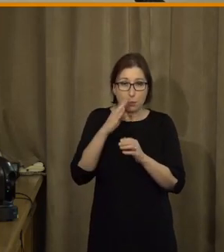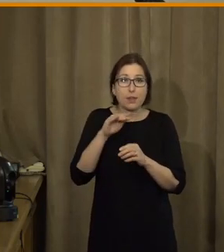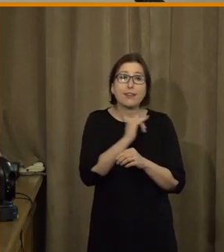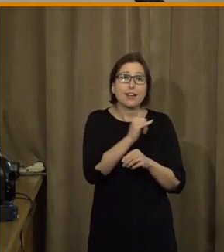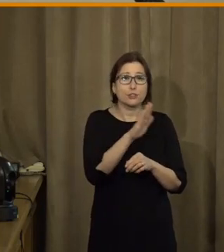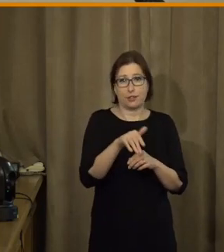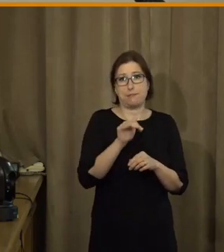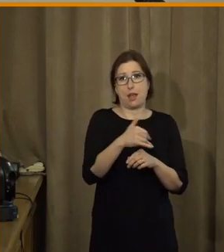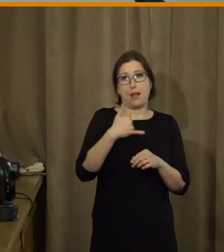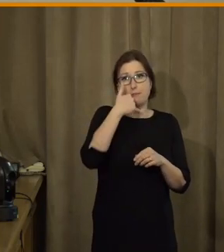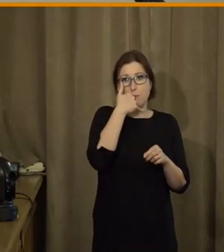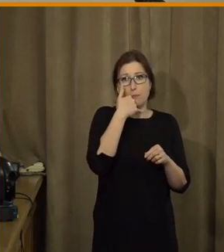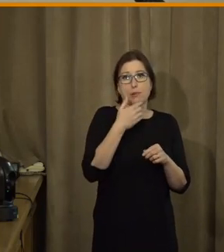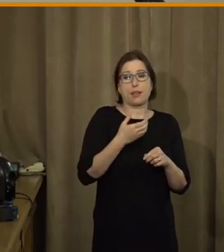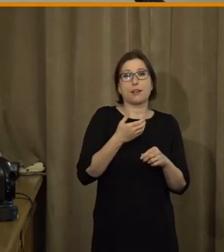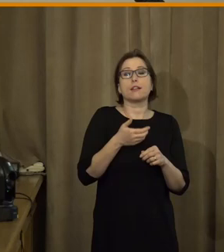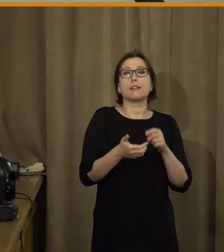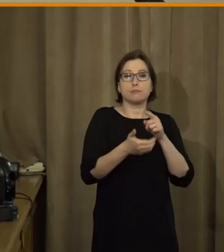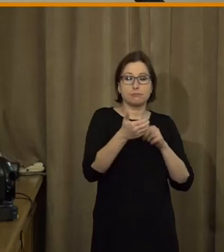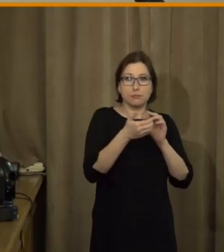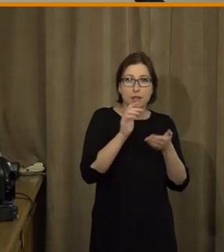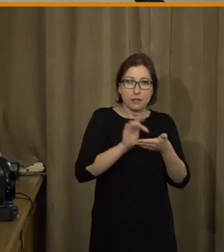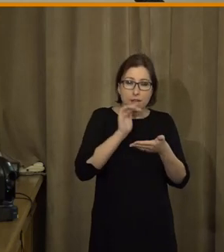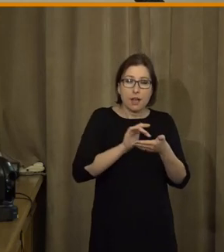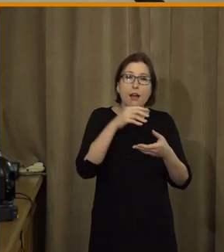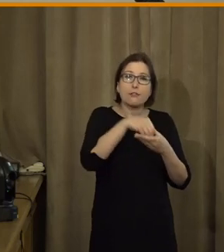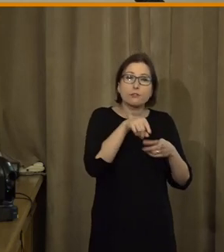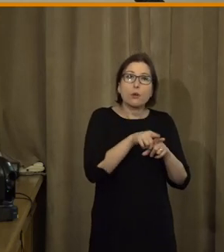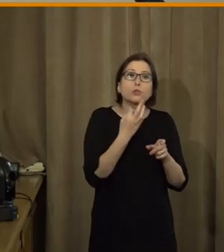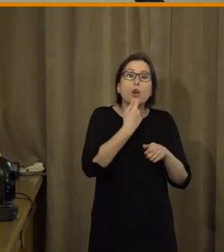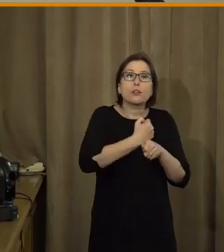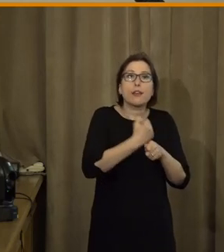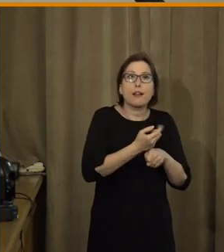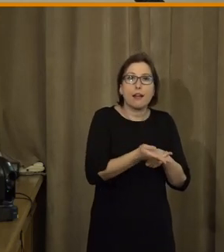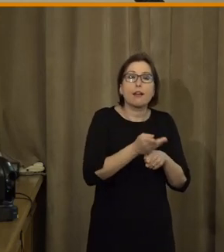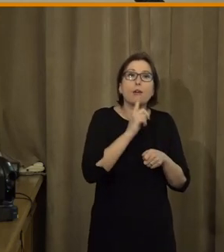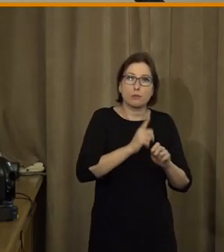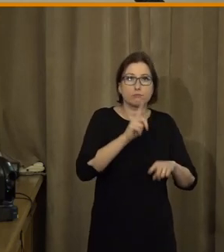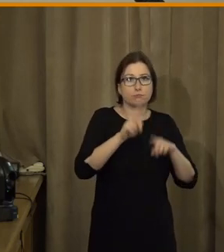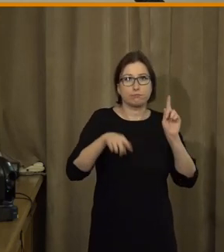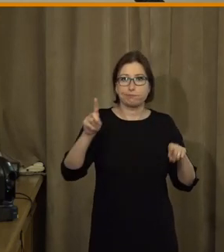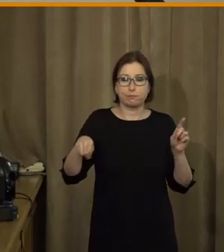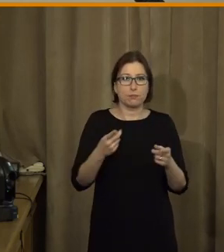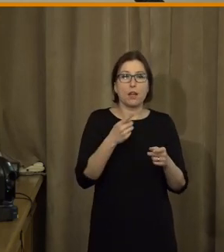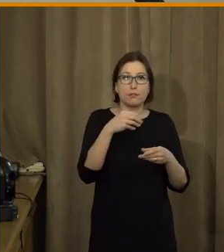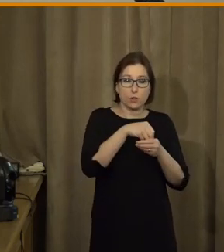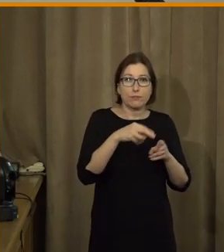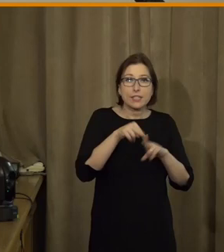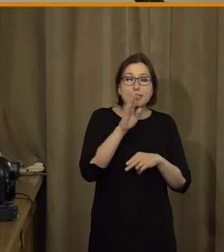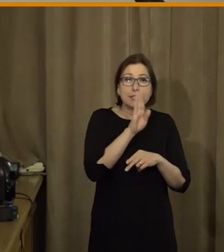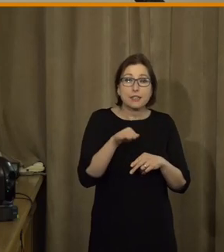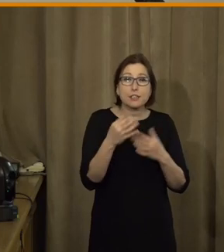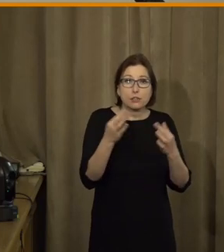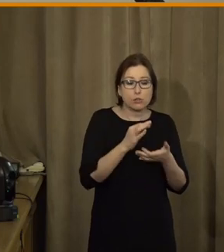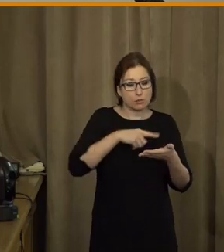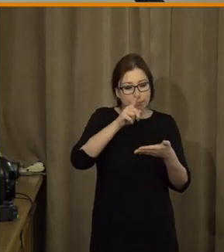mobilní telefon, ale to, co na tom mobilním telefonu dělá, je skutečně jako velmi nepodnětné. Většina dětí tam